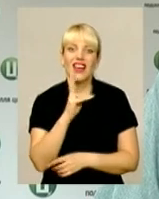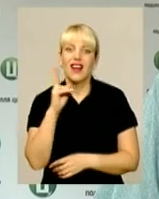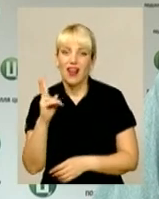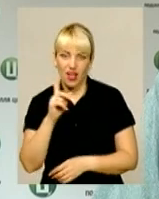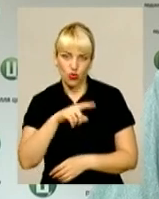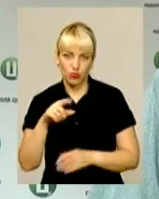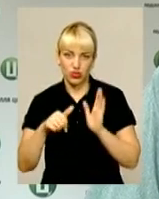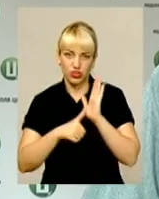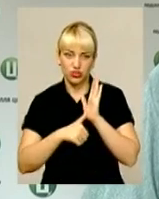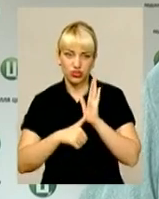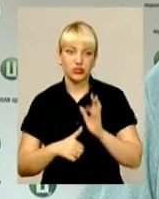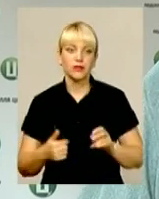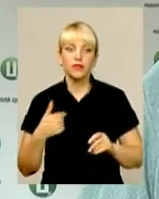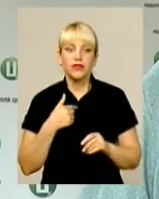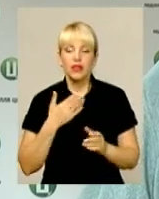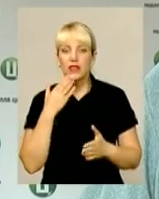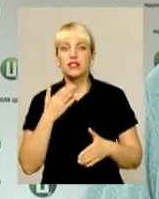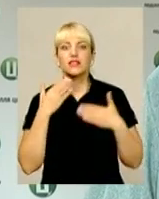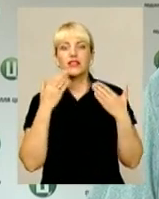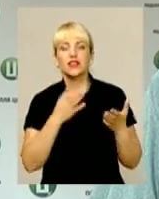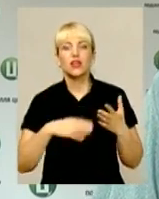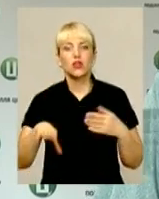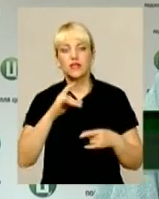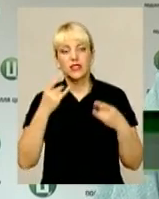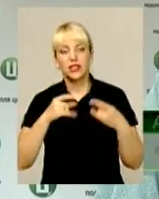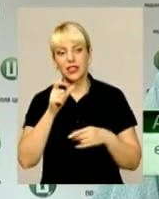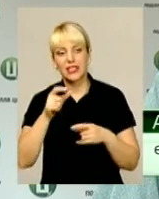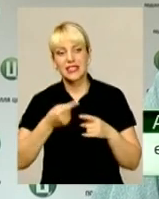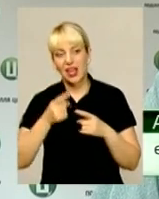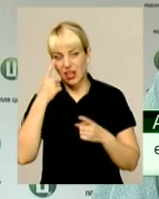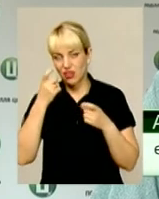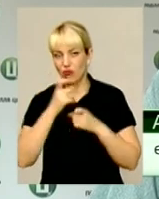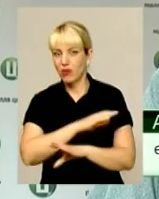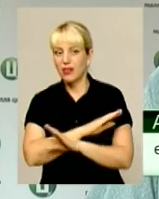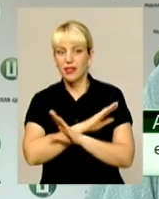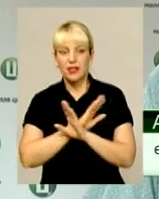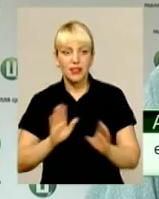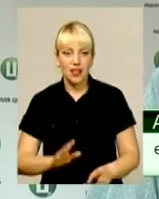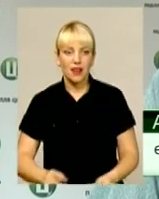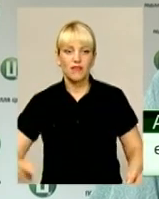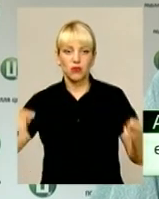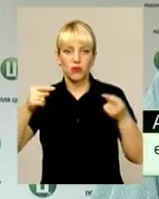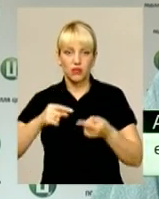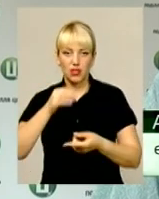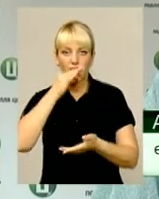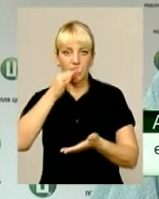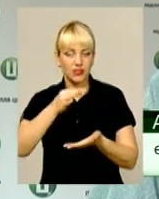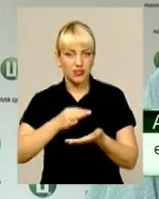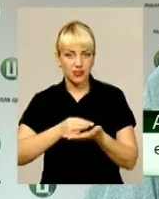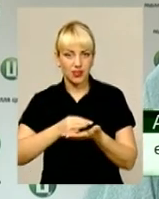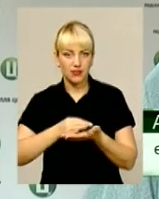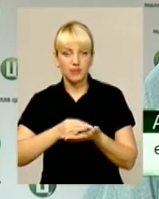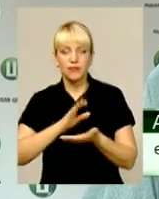звертаюся до всіх телеглядачів телеканалу «Поділля Центр». Ця інформація не відповідає дійсності. Я